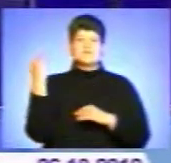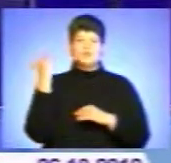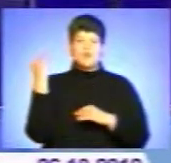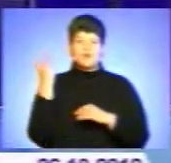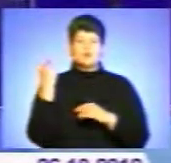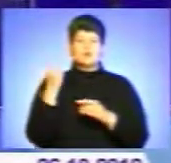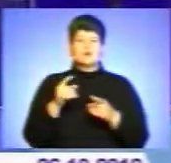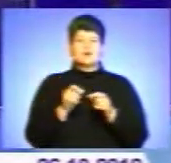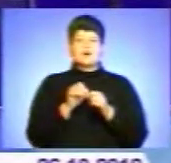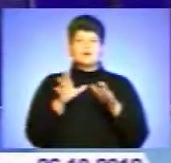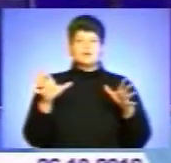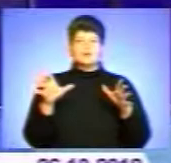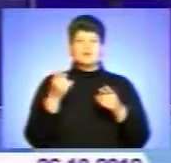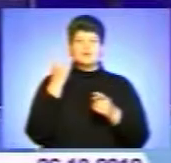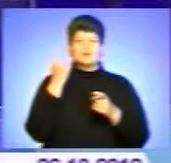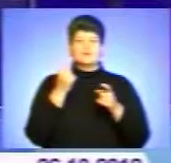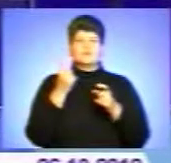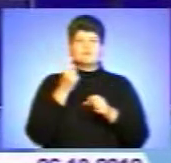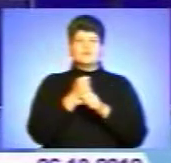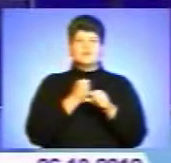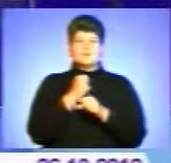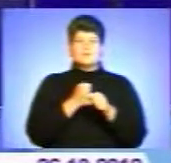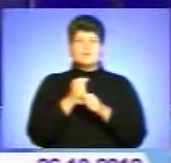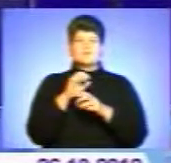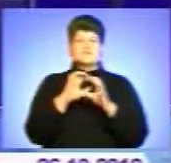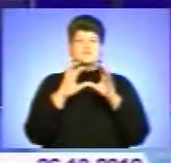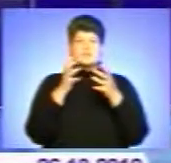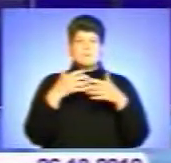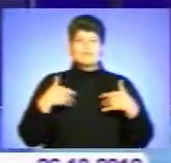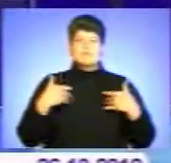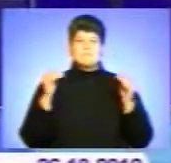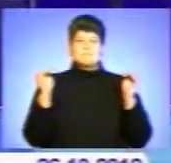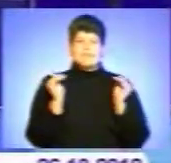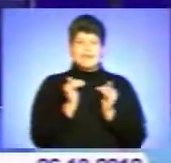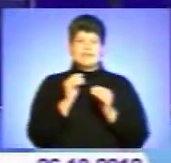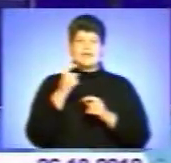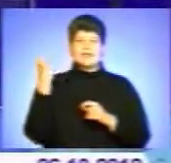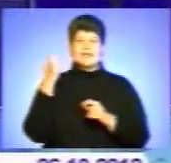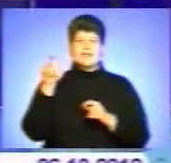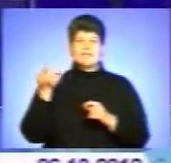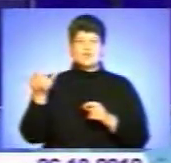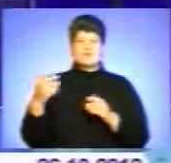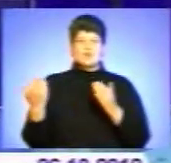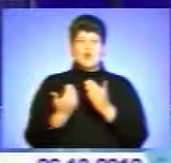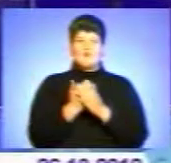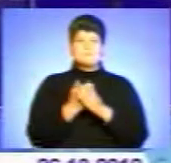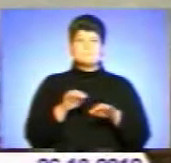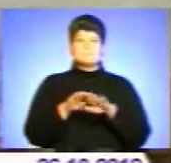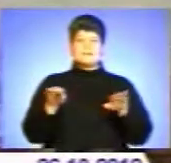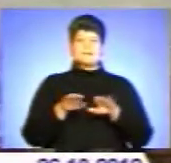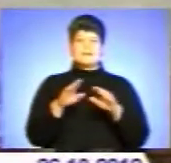турбобудівних підприємств у світі та привітав маленьких харків'ян з оновленим басейном. Докладніше у матеріалі.